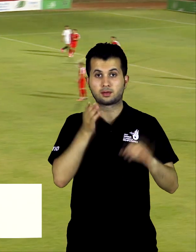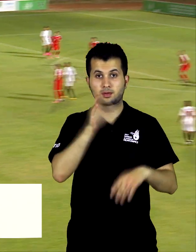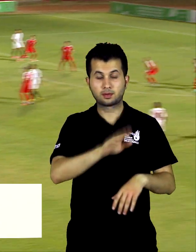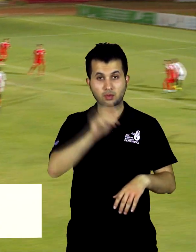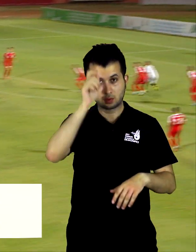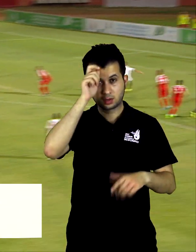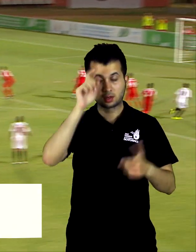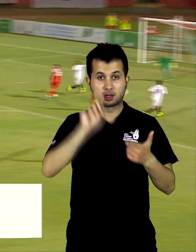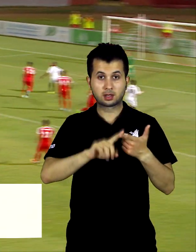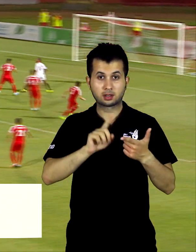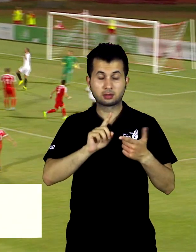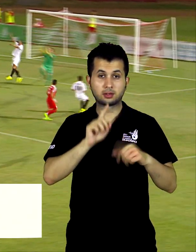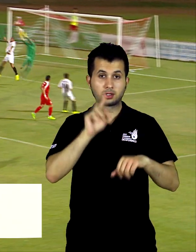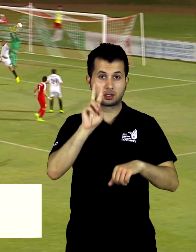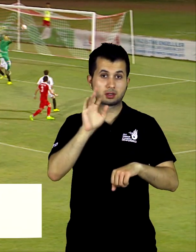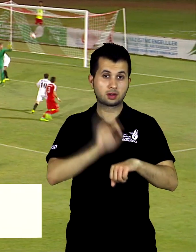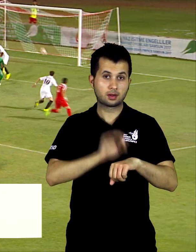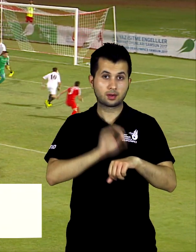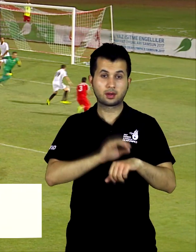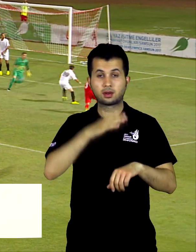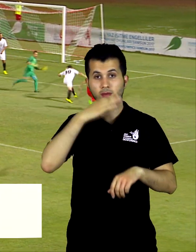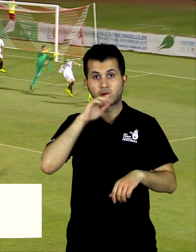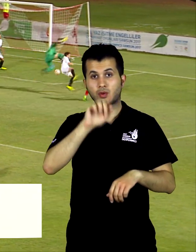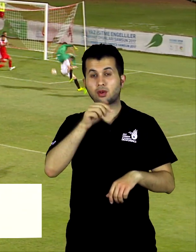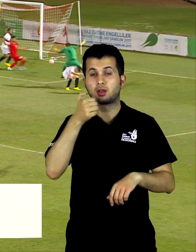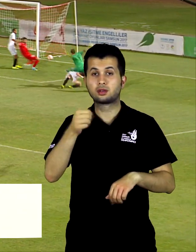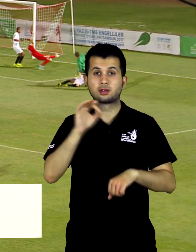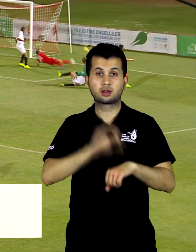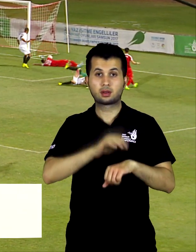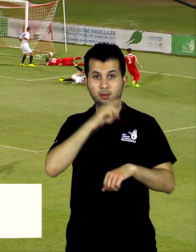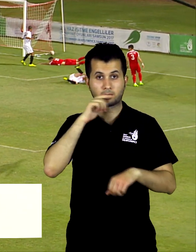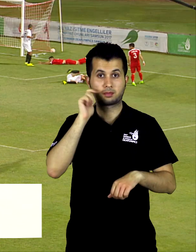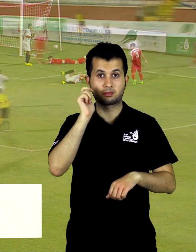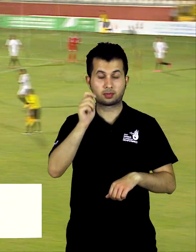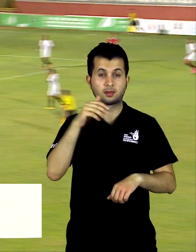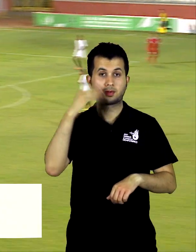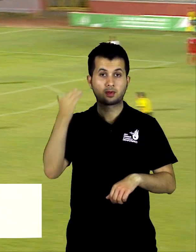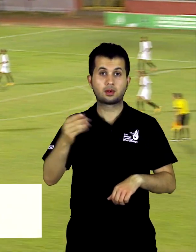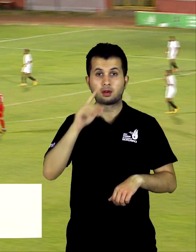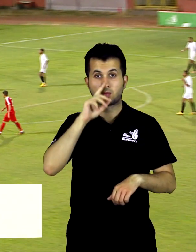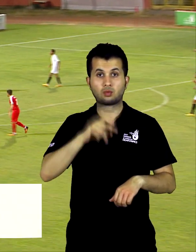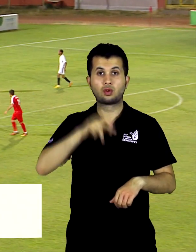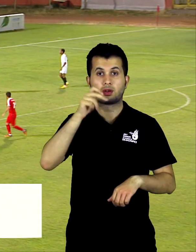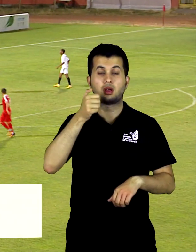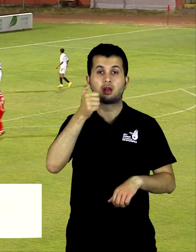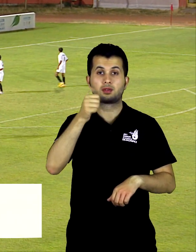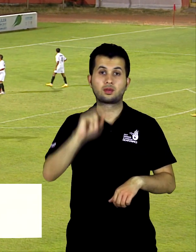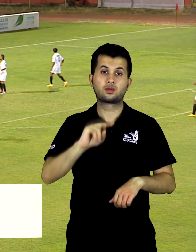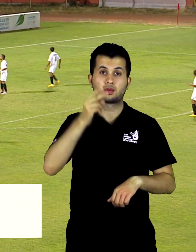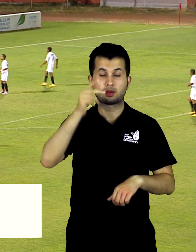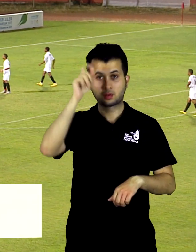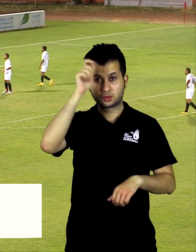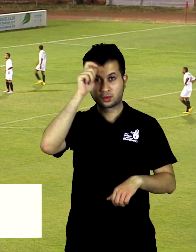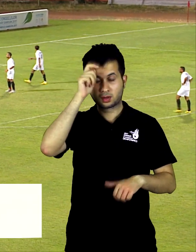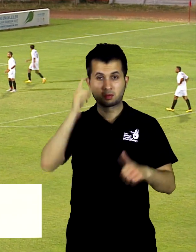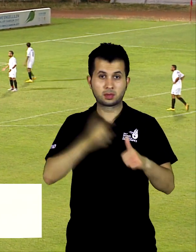Türkiye'nin ikinci, Mısır'ın da 16. dakikada 10 kişi kaldığı mücadelenin ardından puanını 6'ya yükselten Türkiye,